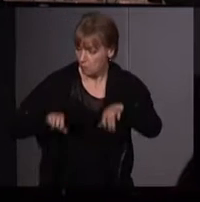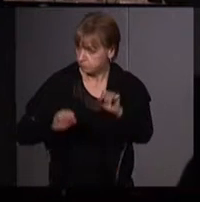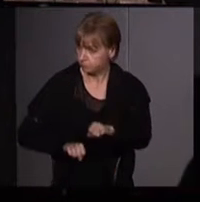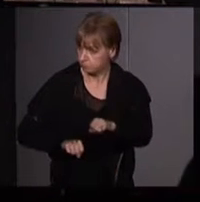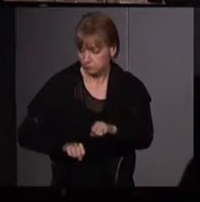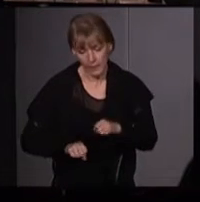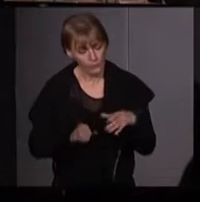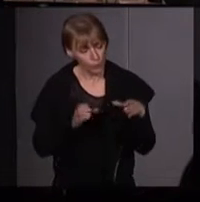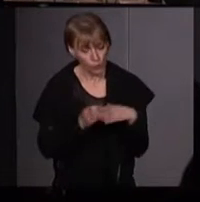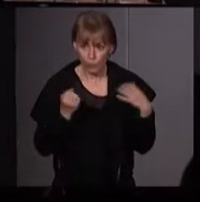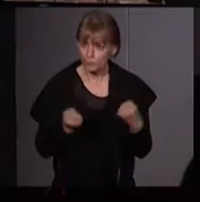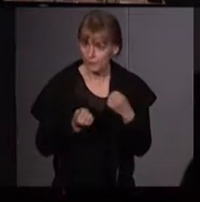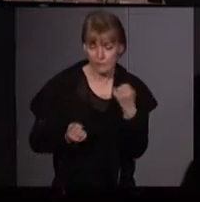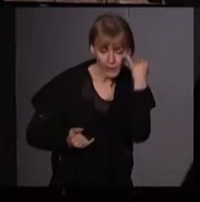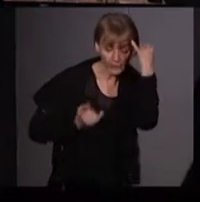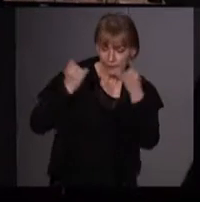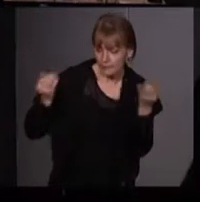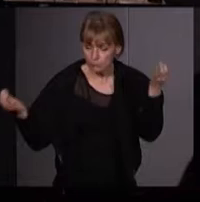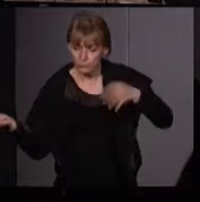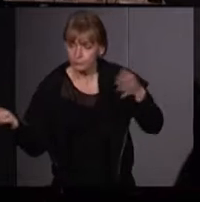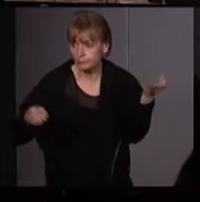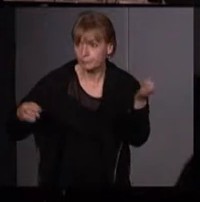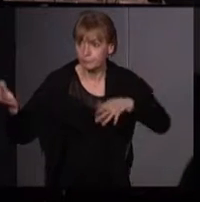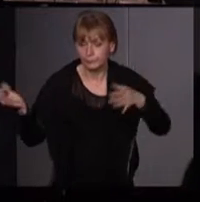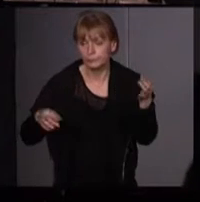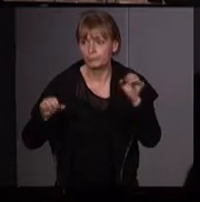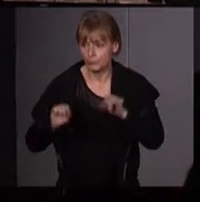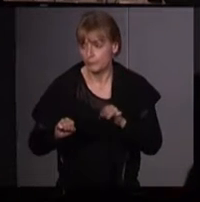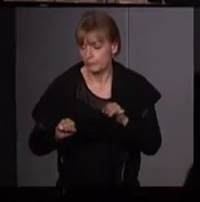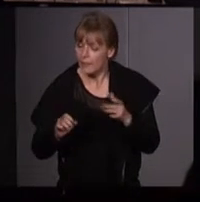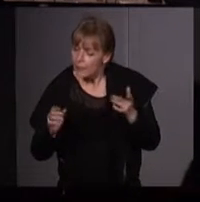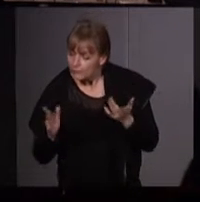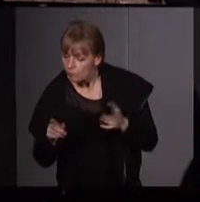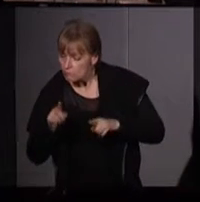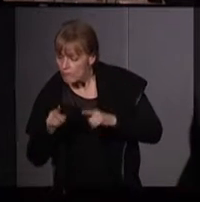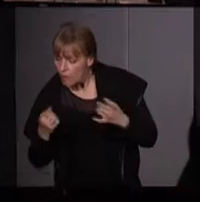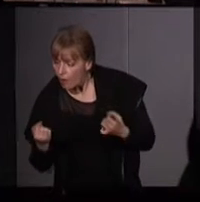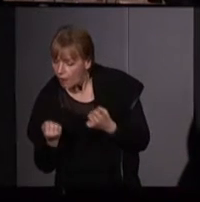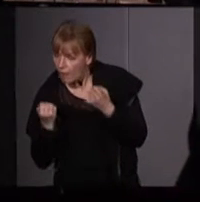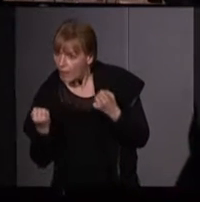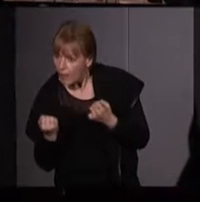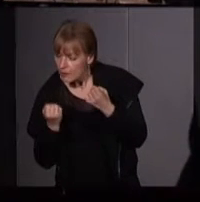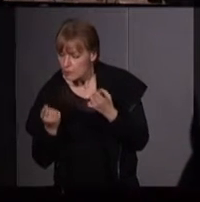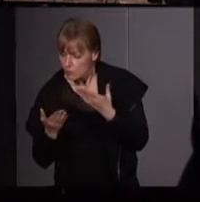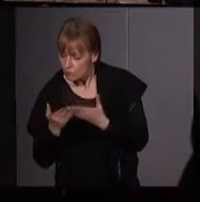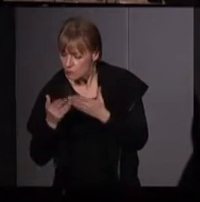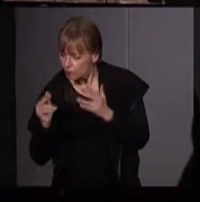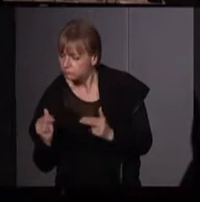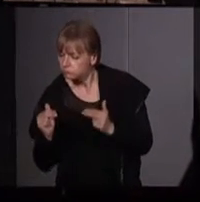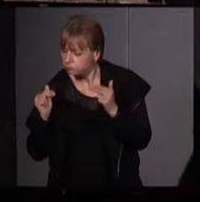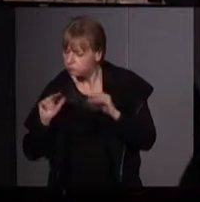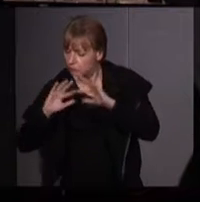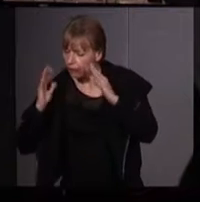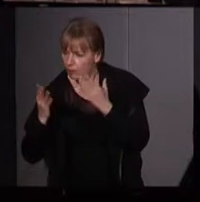les groupes d'affinités pouvaient lancer des initiatives. Et il n'y avait que quelques actions qui étaient vraiment menées à des échelles plus